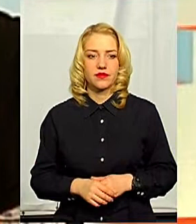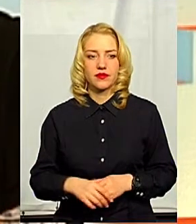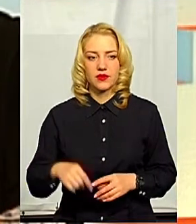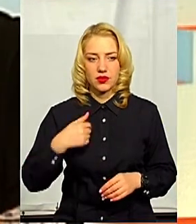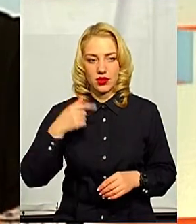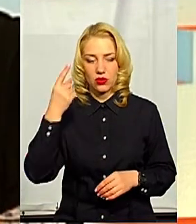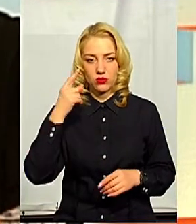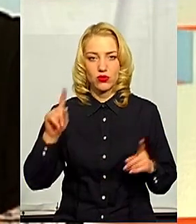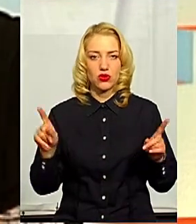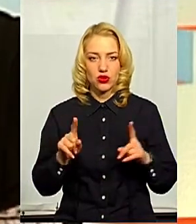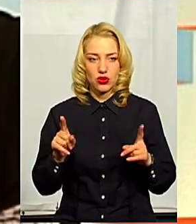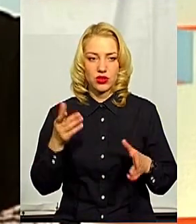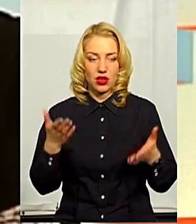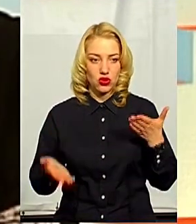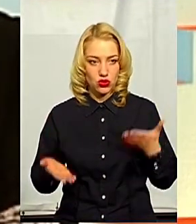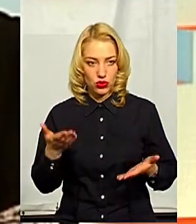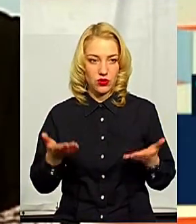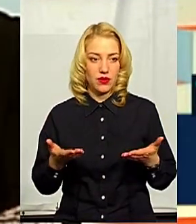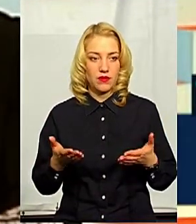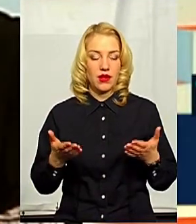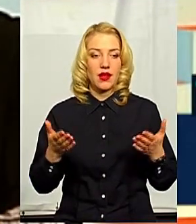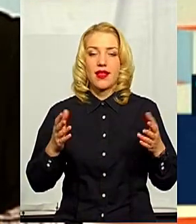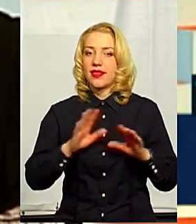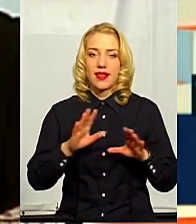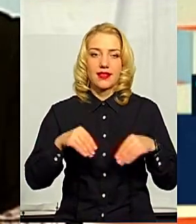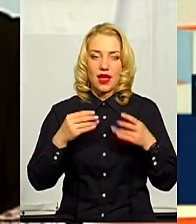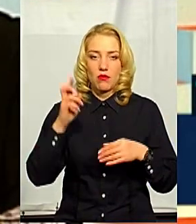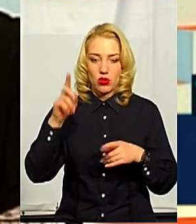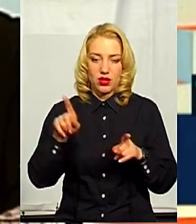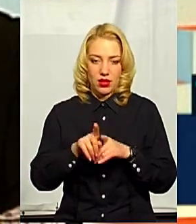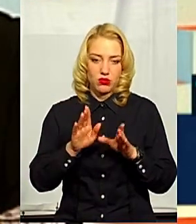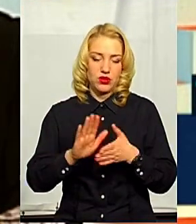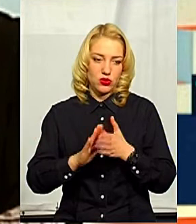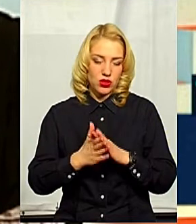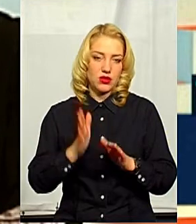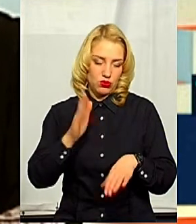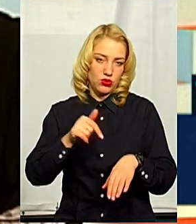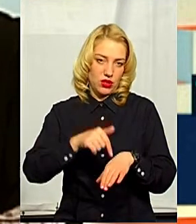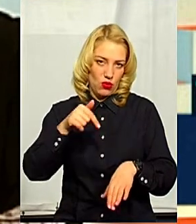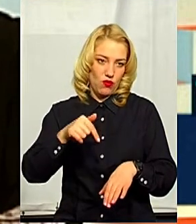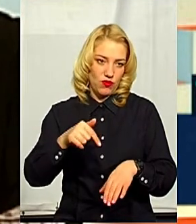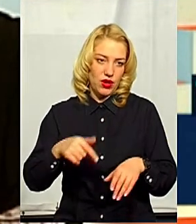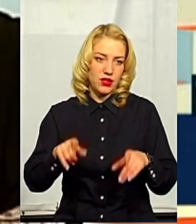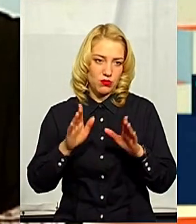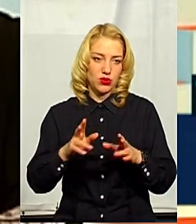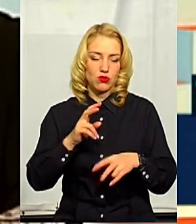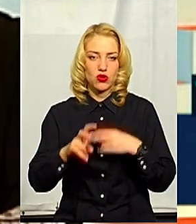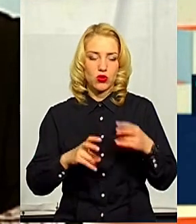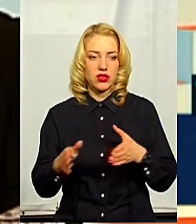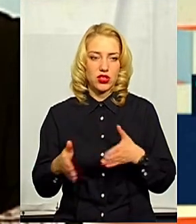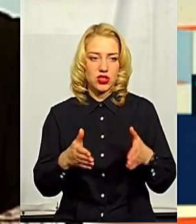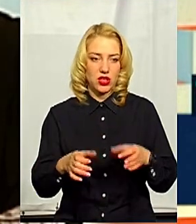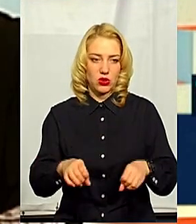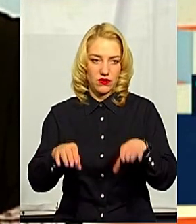думаю, що якщо буде, не дай Бог, така ситуація, звичайно реагування будуть і будемо шукати шляхи